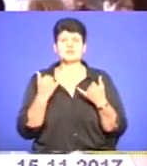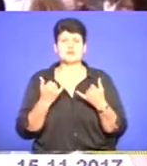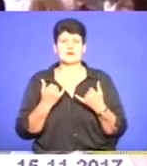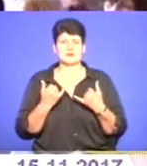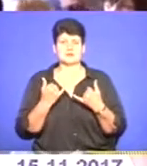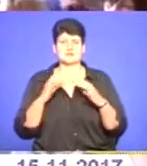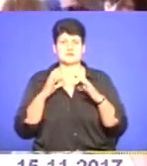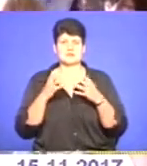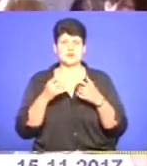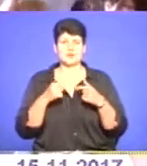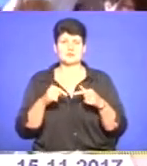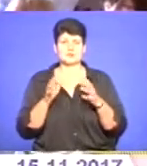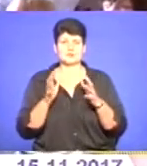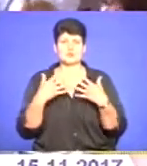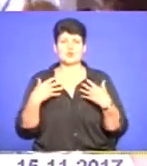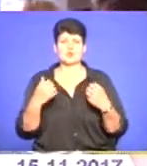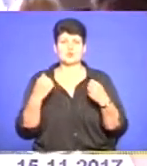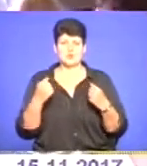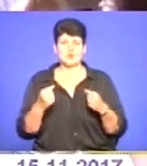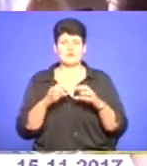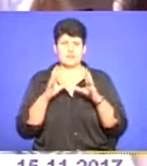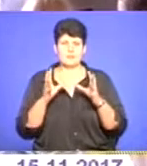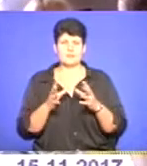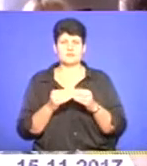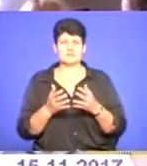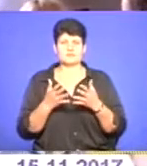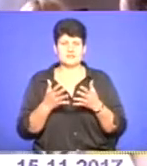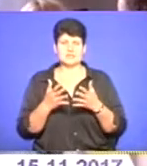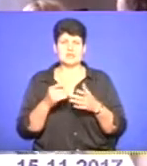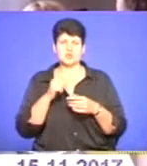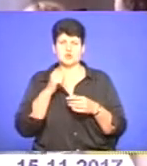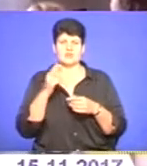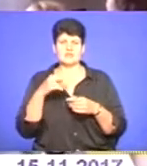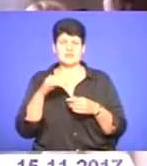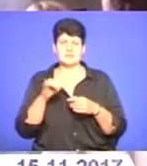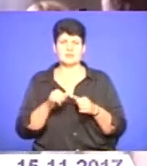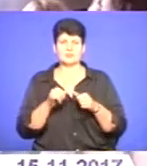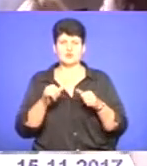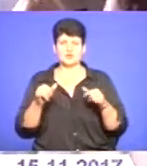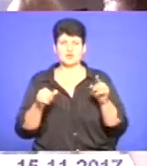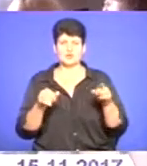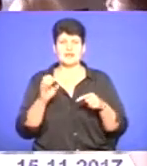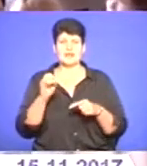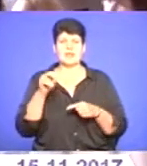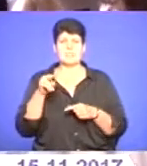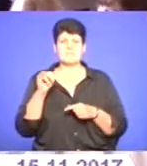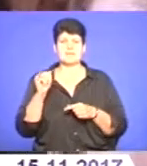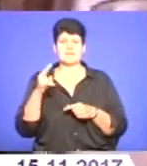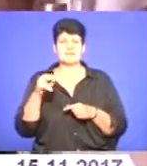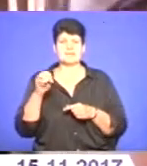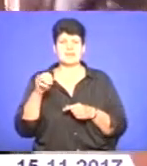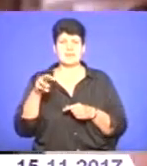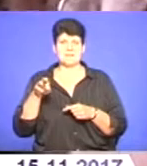Всесвітня організація охорони здоров'я, в принципі, визнала цукровий діабет, поширення його епідемією, то